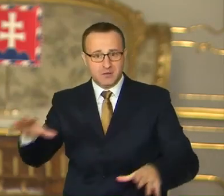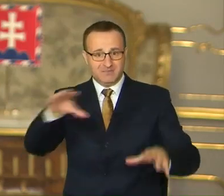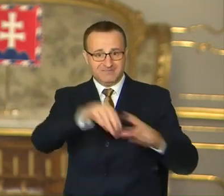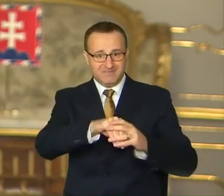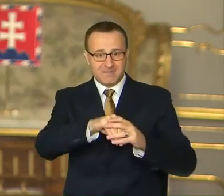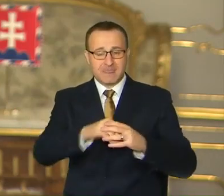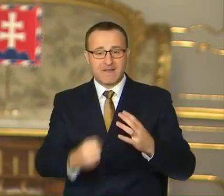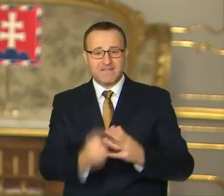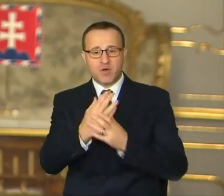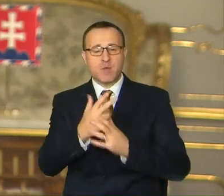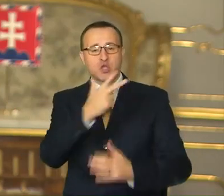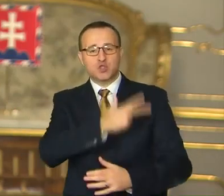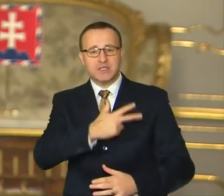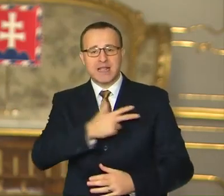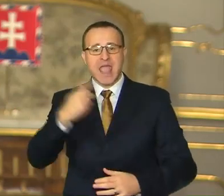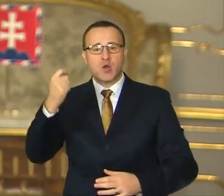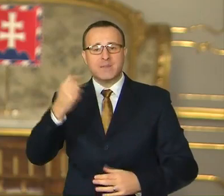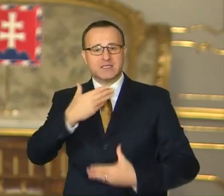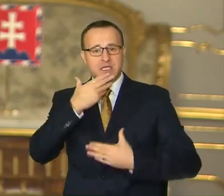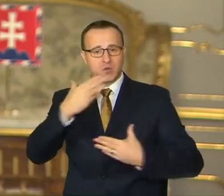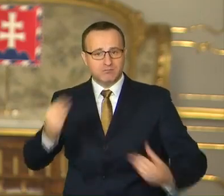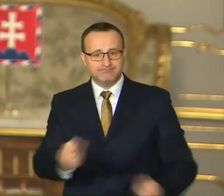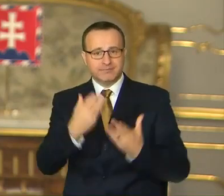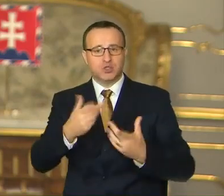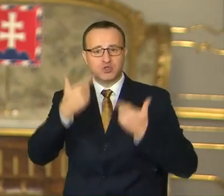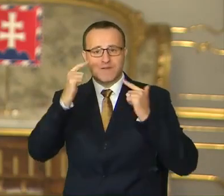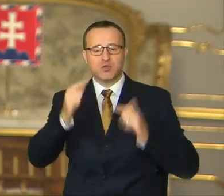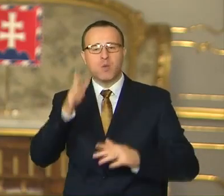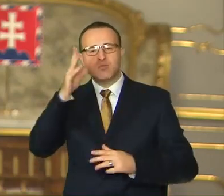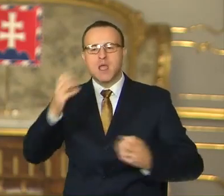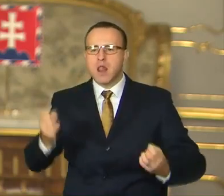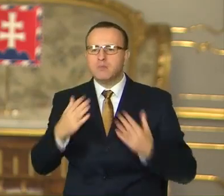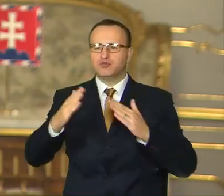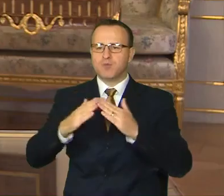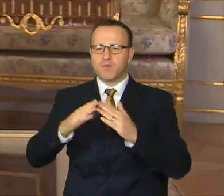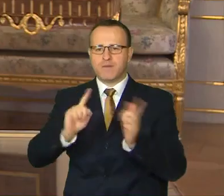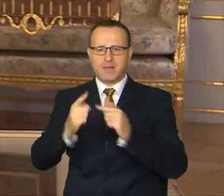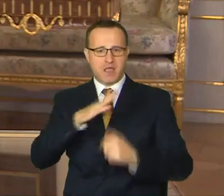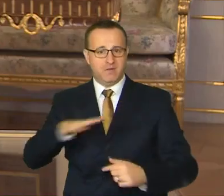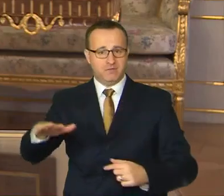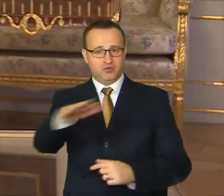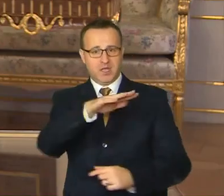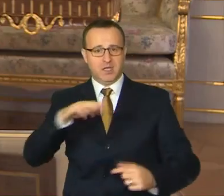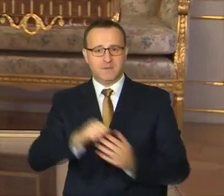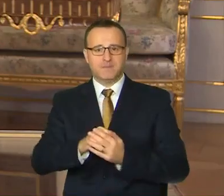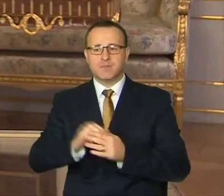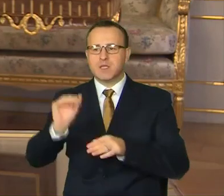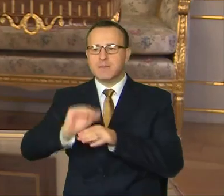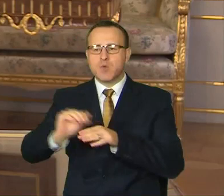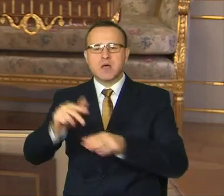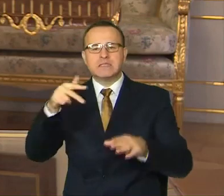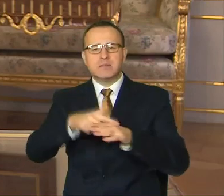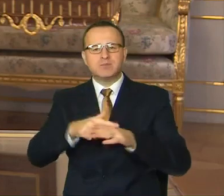ekonomicky prosperujúcejšie Slovensko, ktoré bude lepším domovom pre nás všetkých. Okrem zabezpečenia